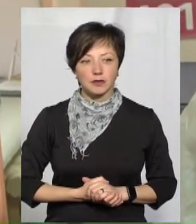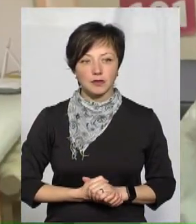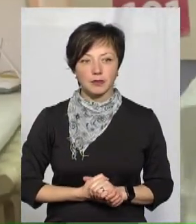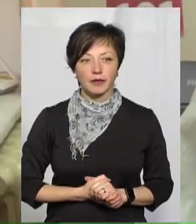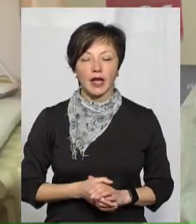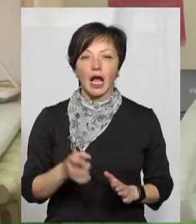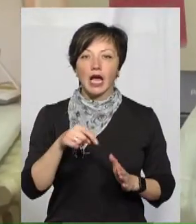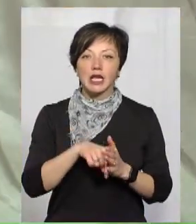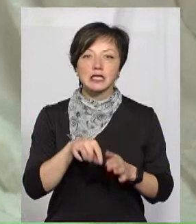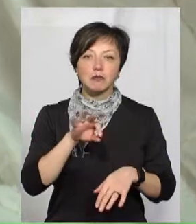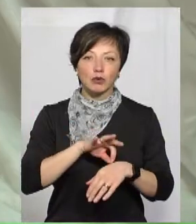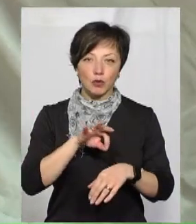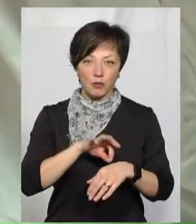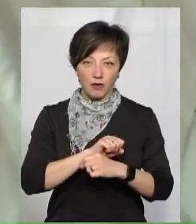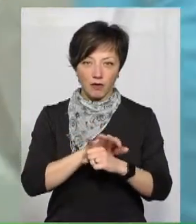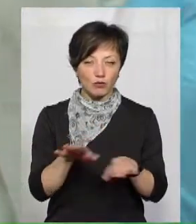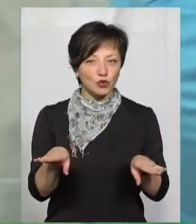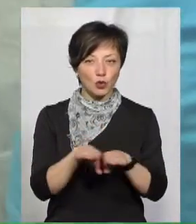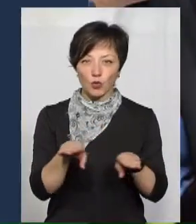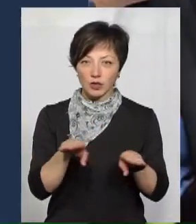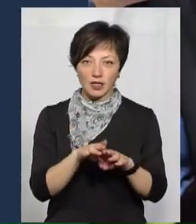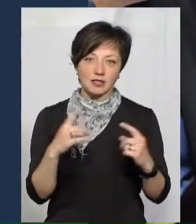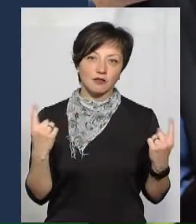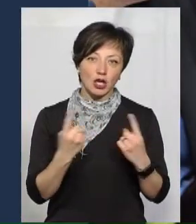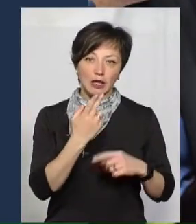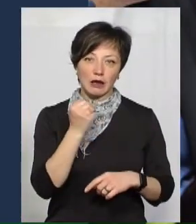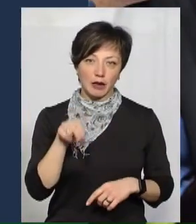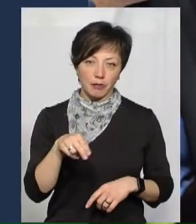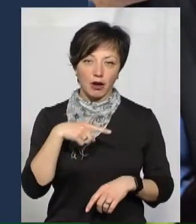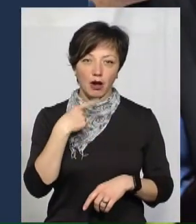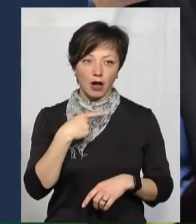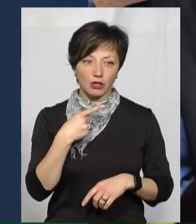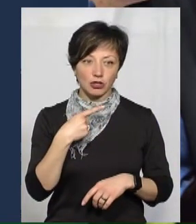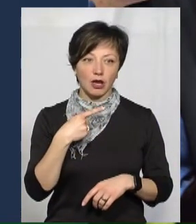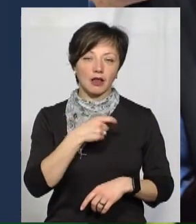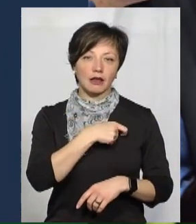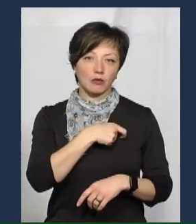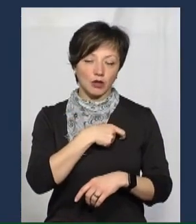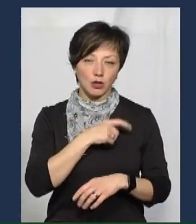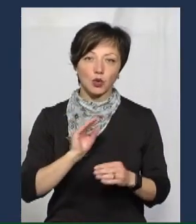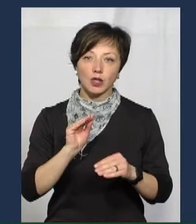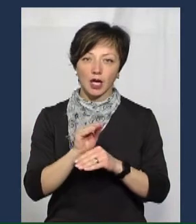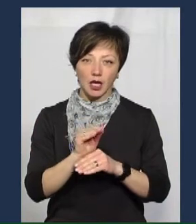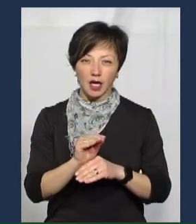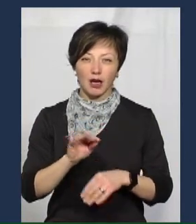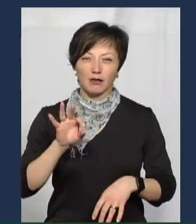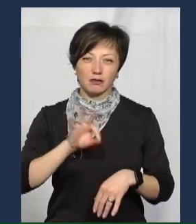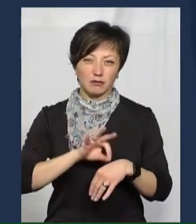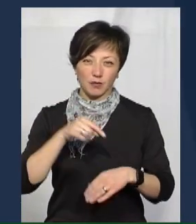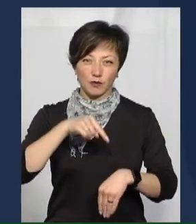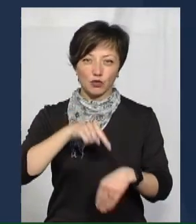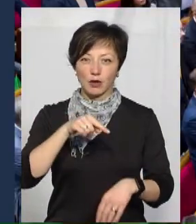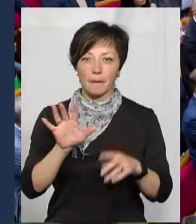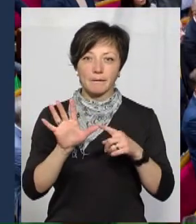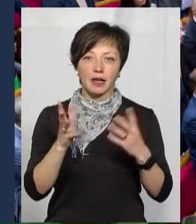Симптоми коронавірусної хвороби дуже схожі на симптоми звичайного грипу, каже Володимир Ватрас. Додає, знедуження відчув на п'ятий день,